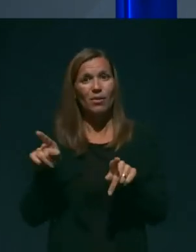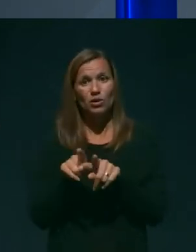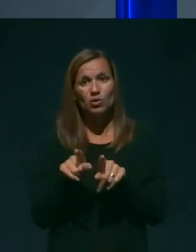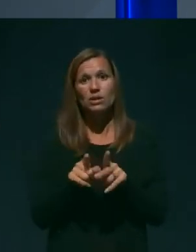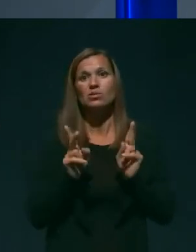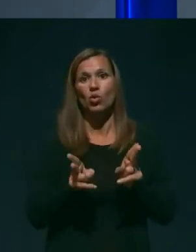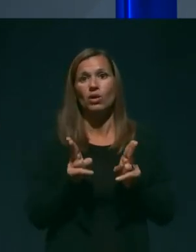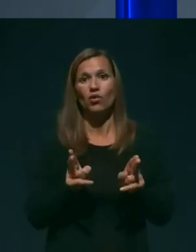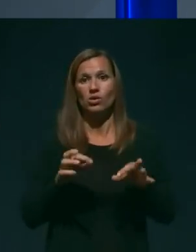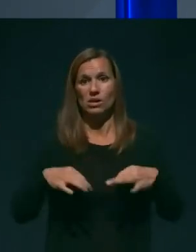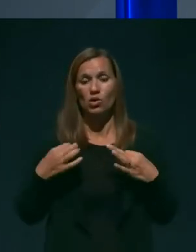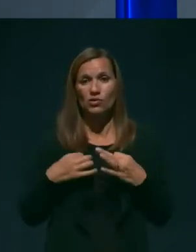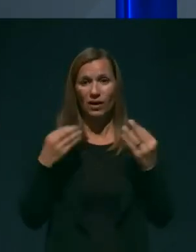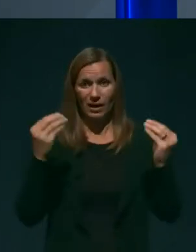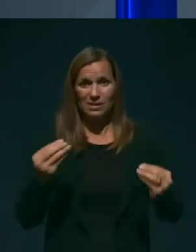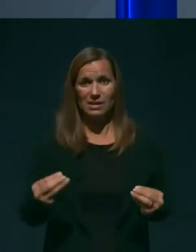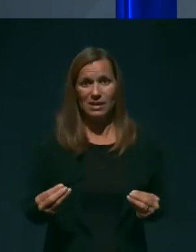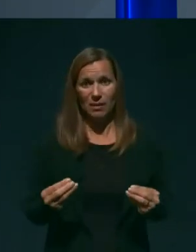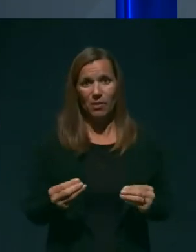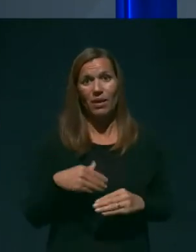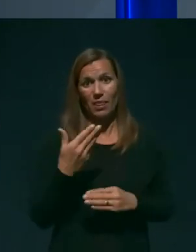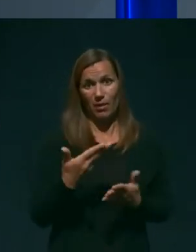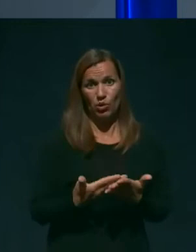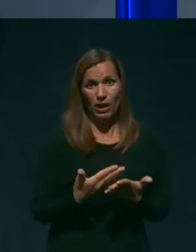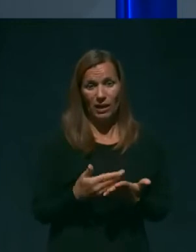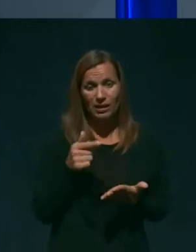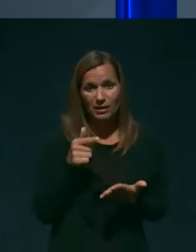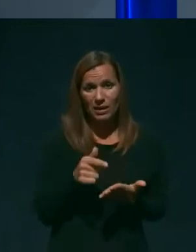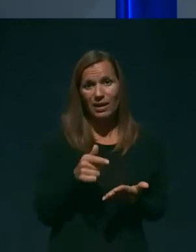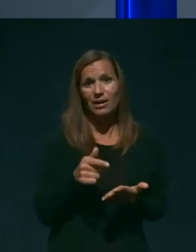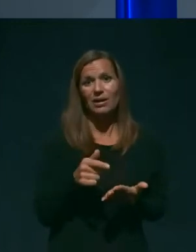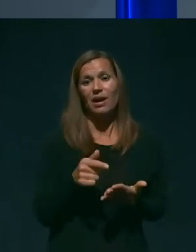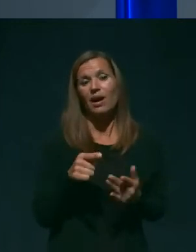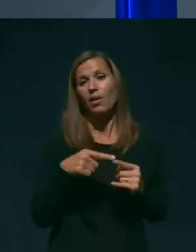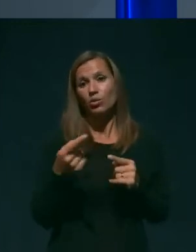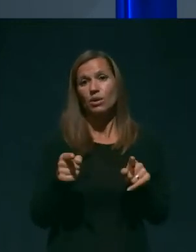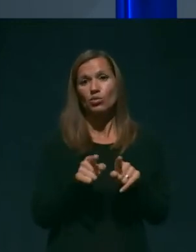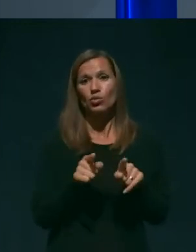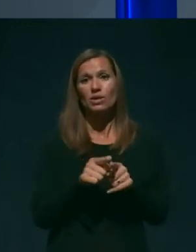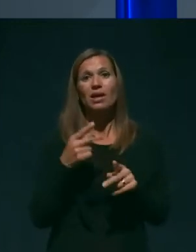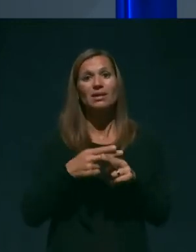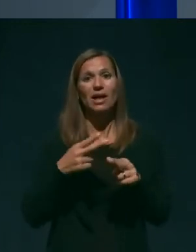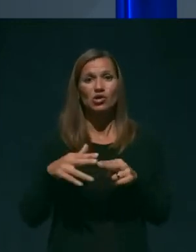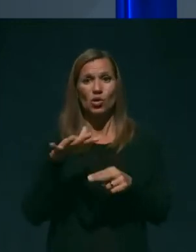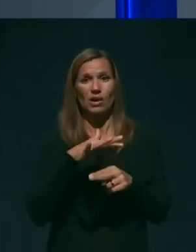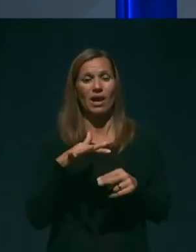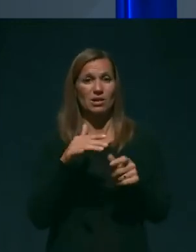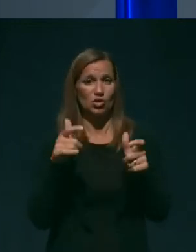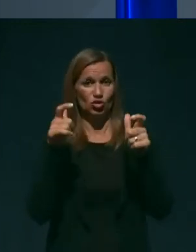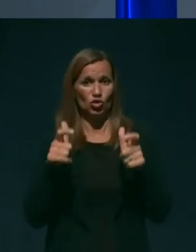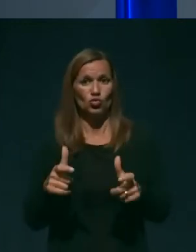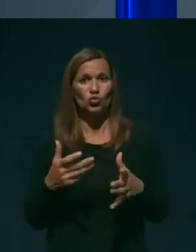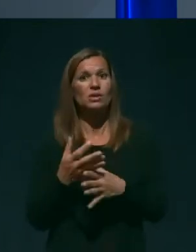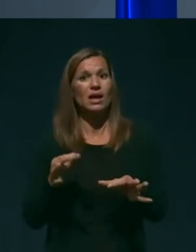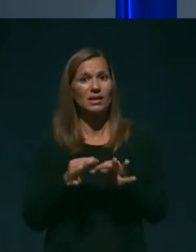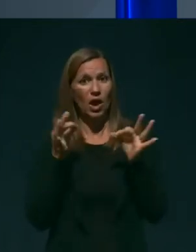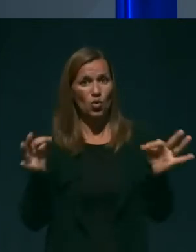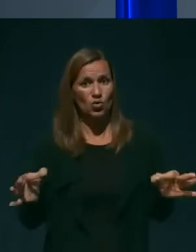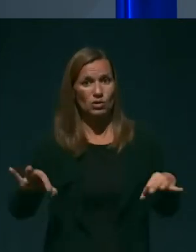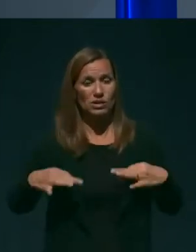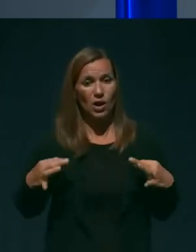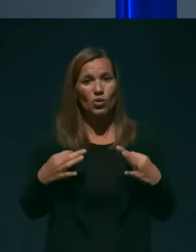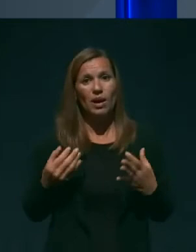sistema in na podlagi teh parametrov bolj ali manj, tudi Nacionalni štitut za javno zdravje predlaga,